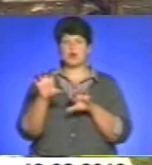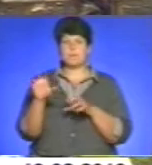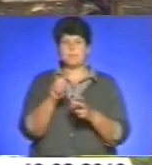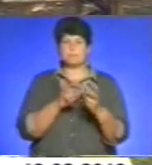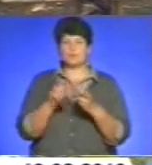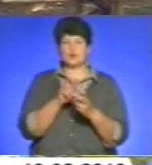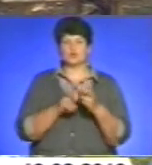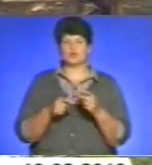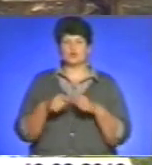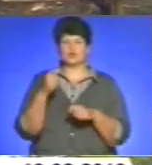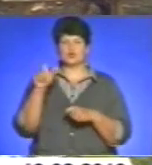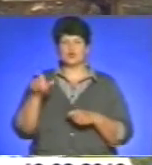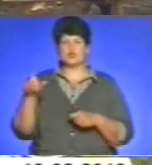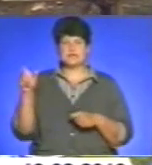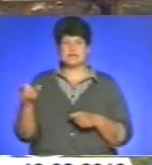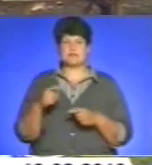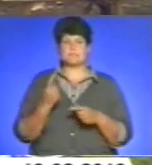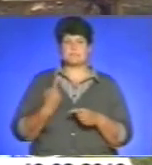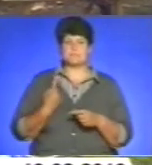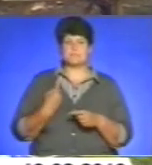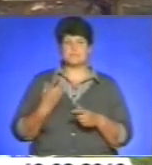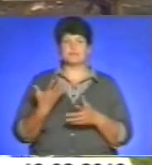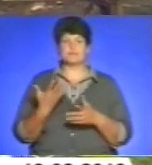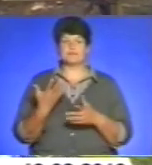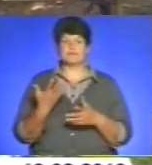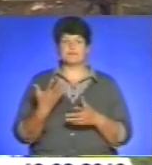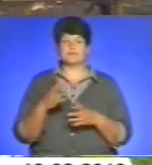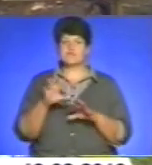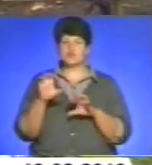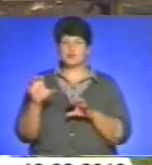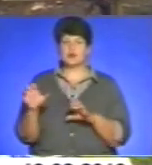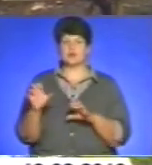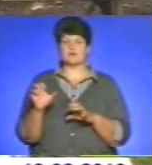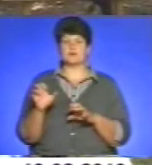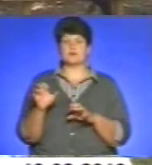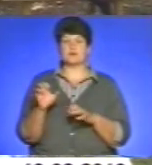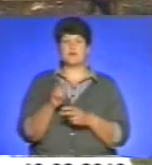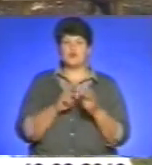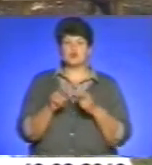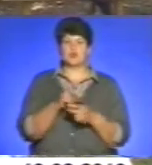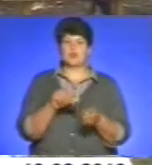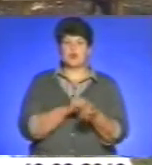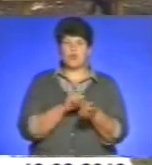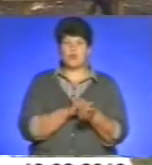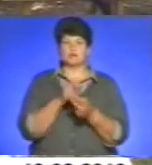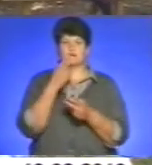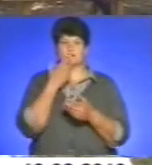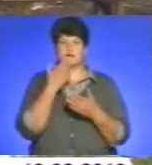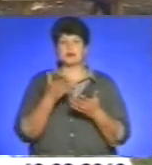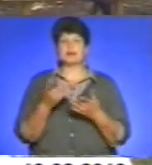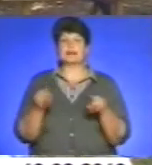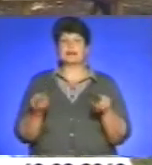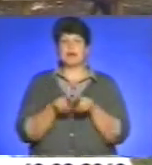злочинців, патрульно-розшукові собаки, собаки по почку наркотичних засобів, а також по почку